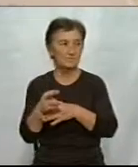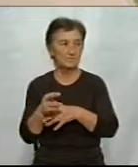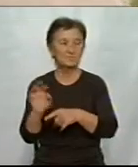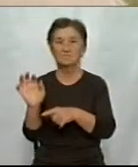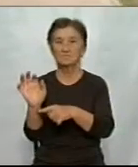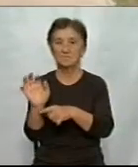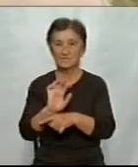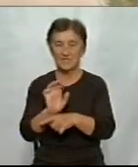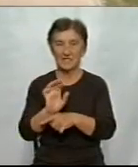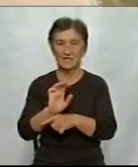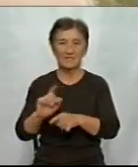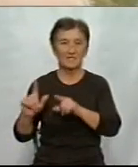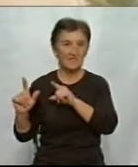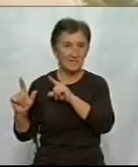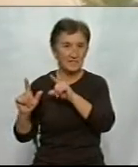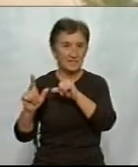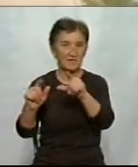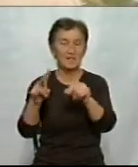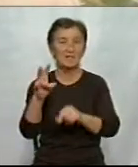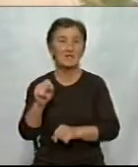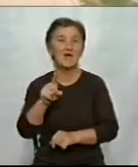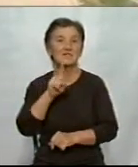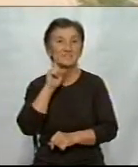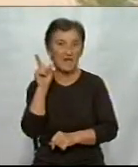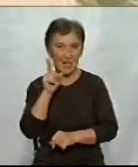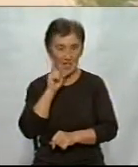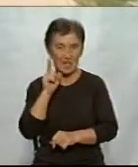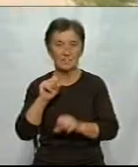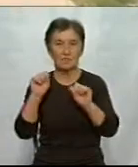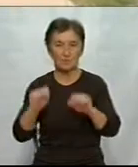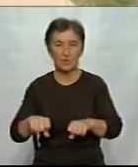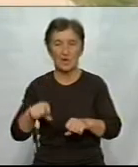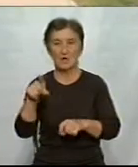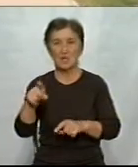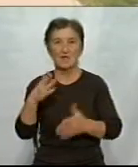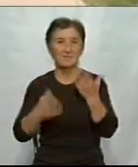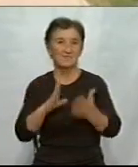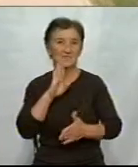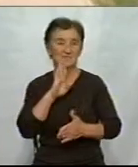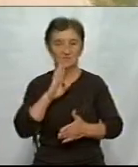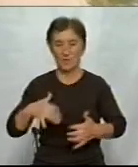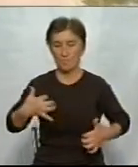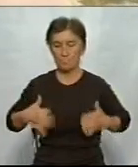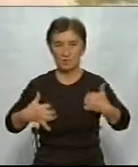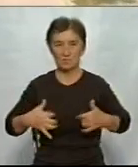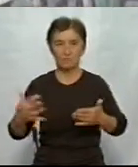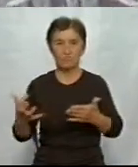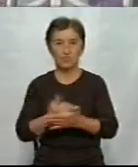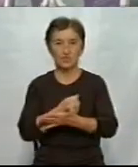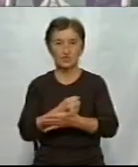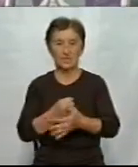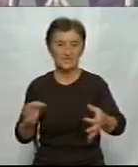їхала на зелений, і їй переходити можна на зелений. Вона, напевно, поспішила. І от він її причепом зачепив.